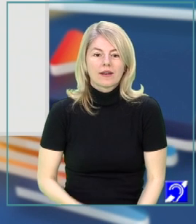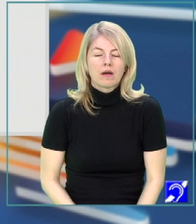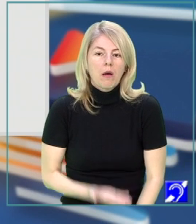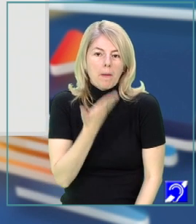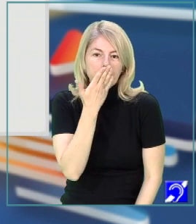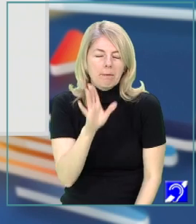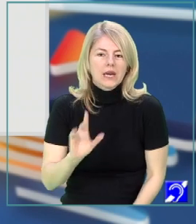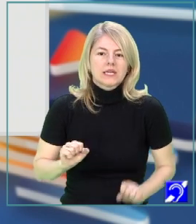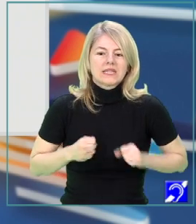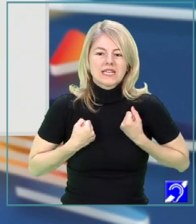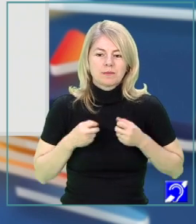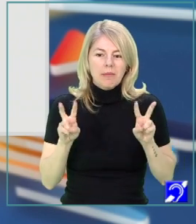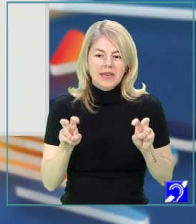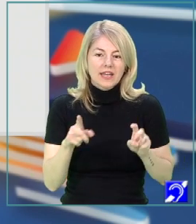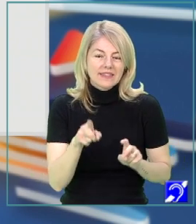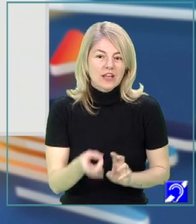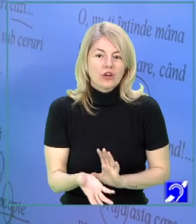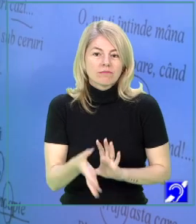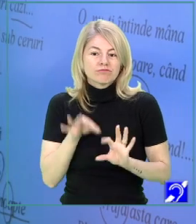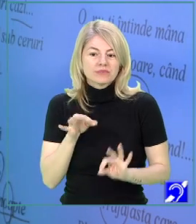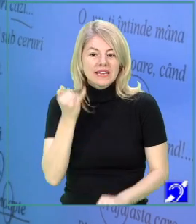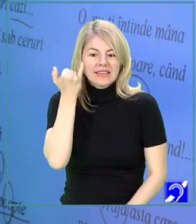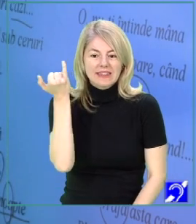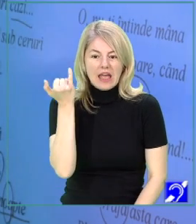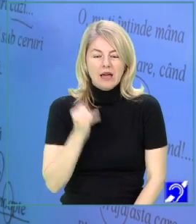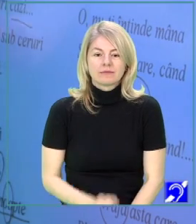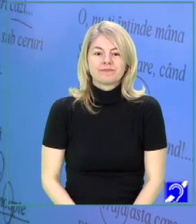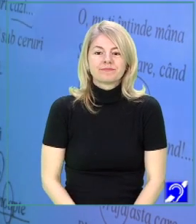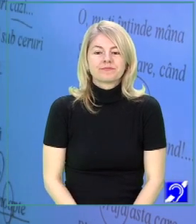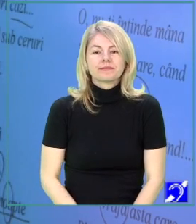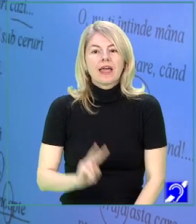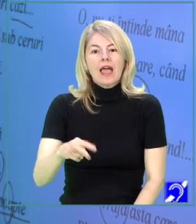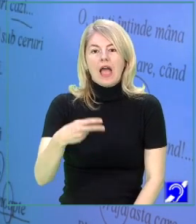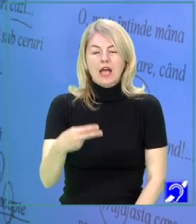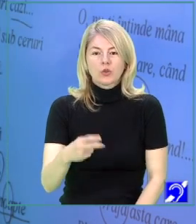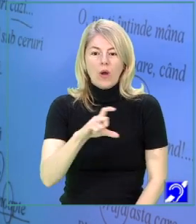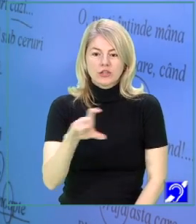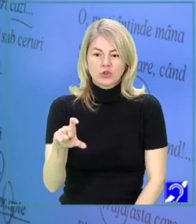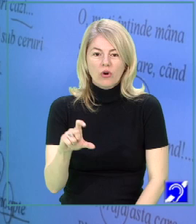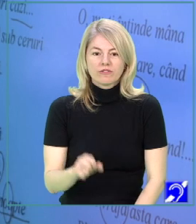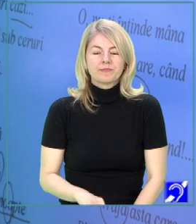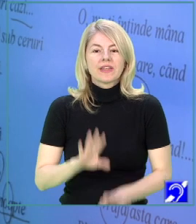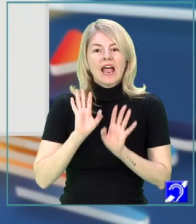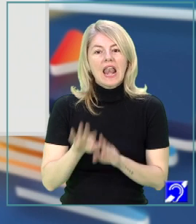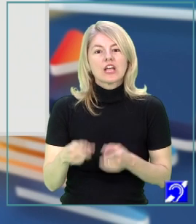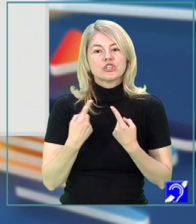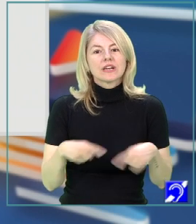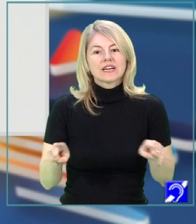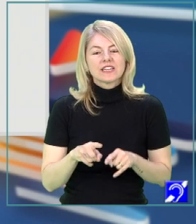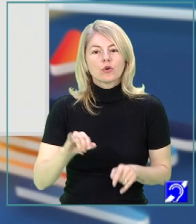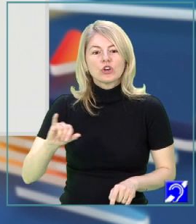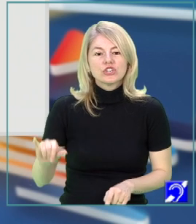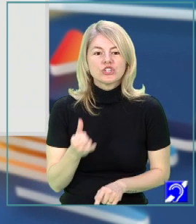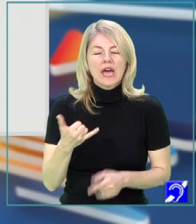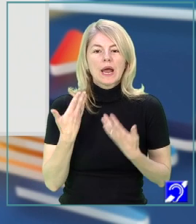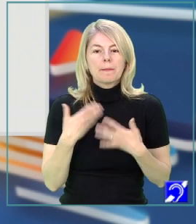parcă te înspăimânzi. De aici reiese ideea. Mergem mai departe la strofa a doua. Lași cântecul și iară